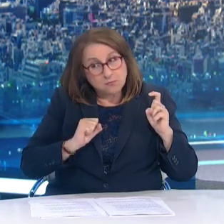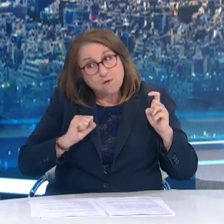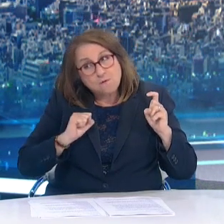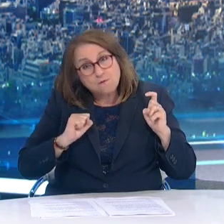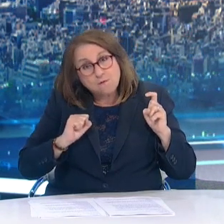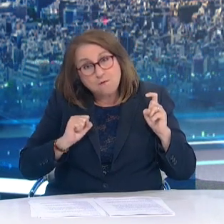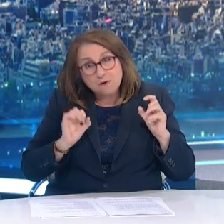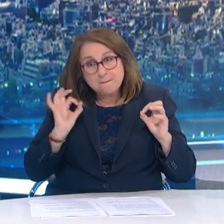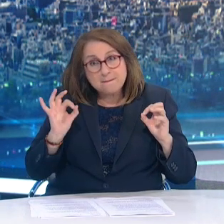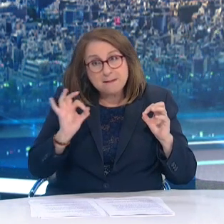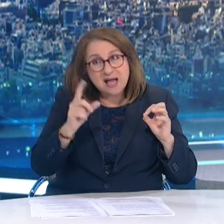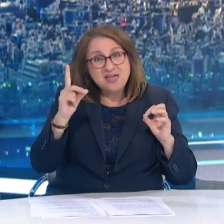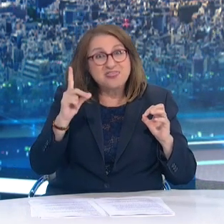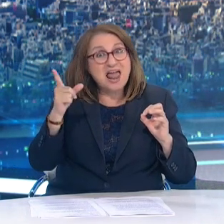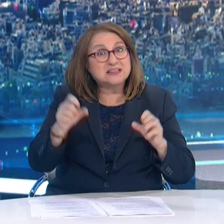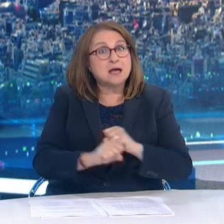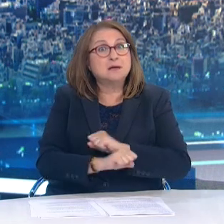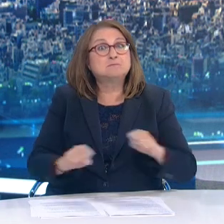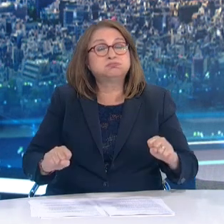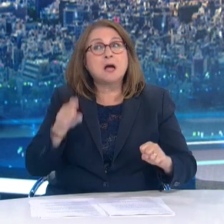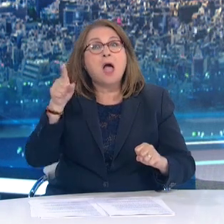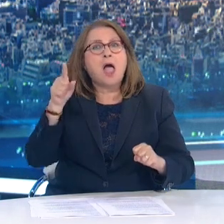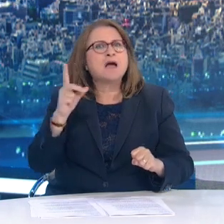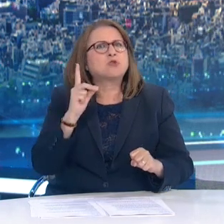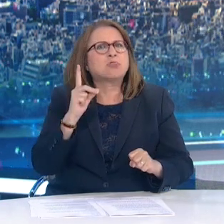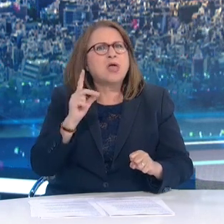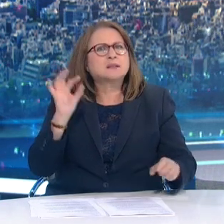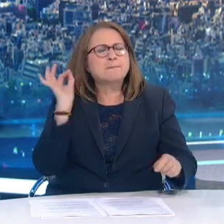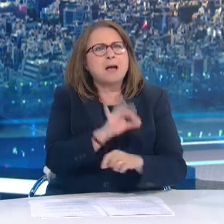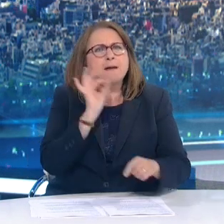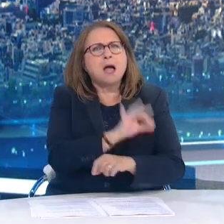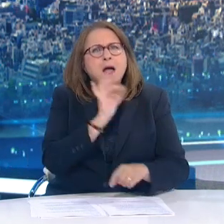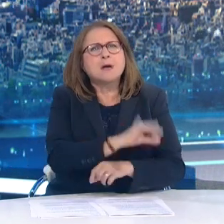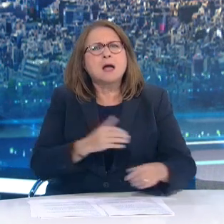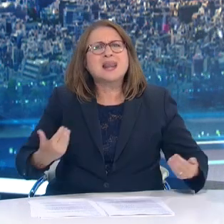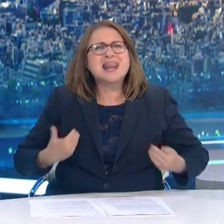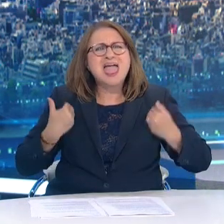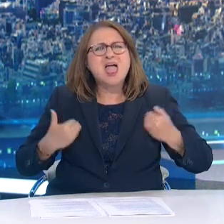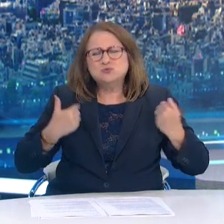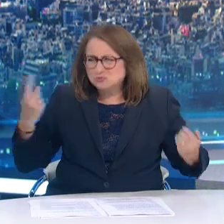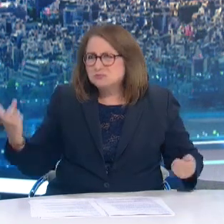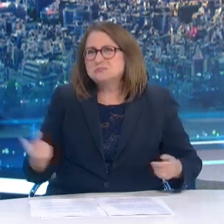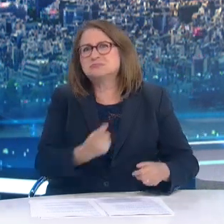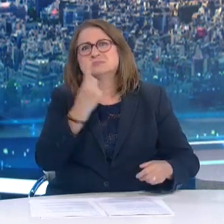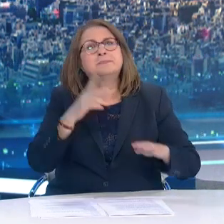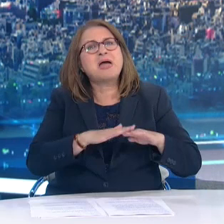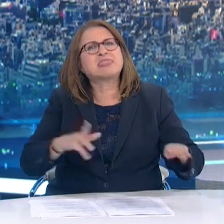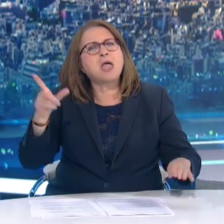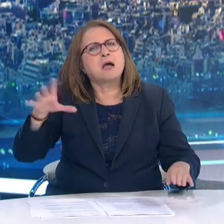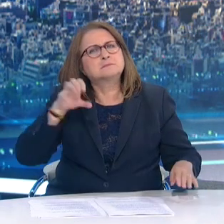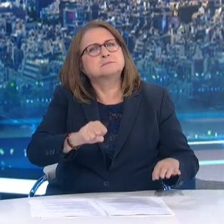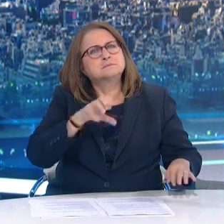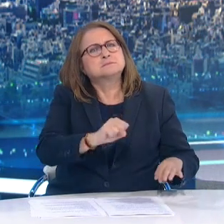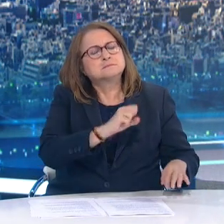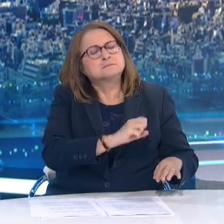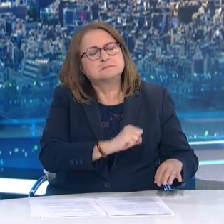μεταδοτικής Μετάλλαξης Δέλτα Η οποία ενδεχομένως θεωρούμε ότι θα επικρατήσει την Ελλάδα Και θα αυξήσει πιθανόν τον αριθμό των